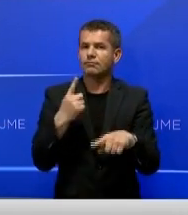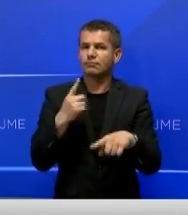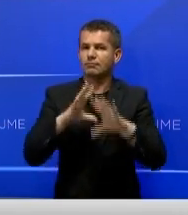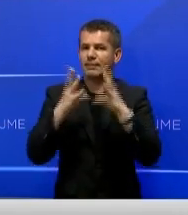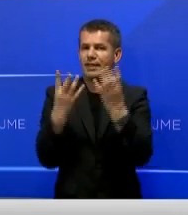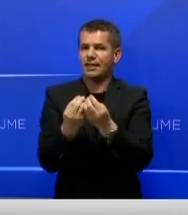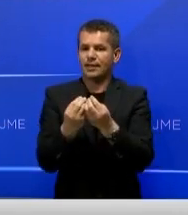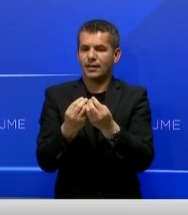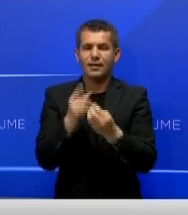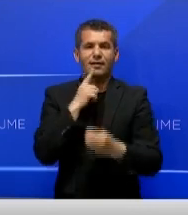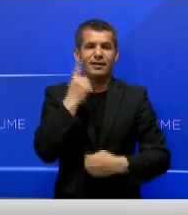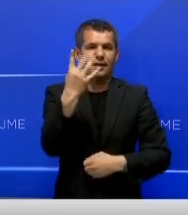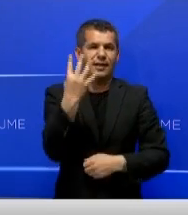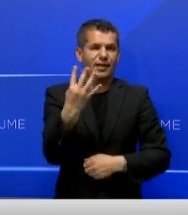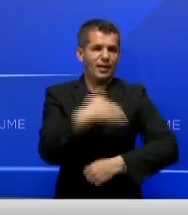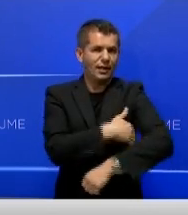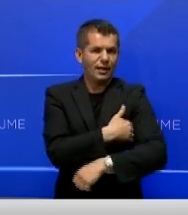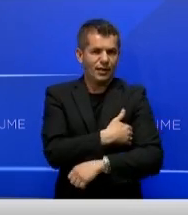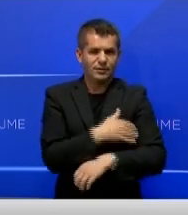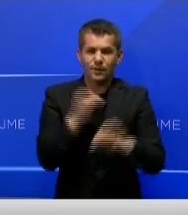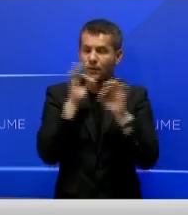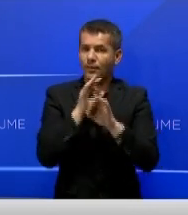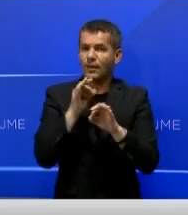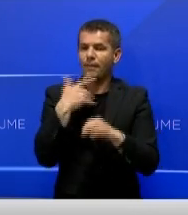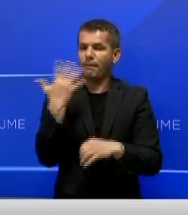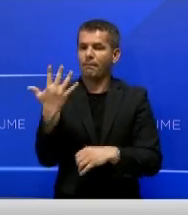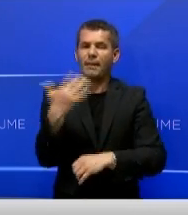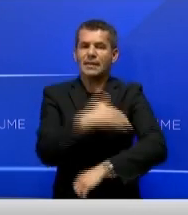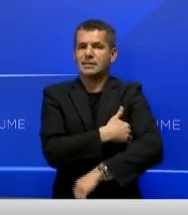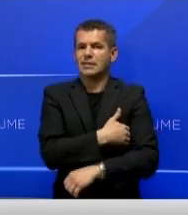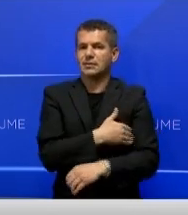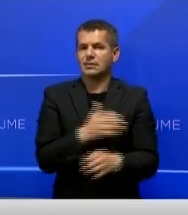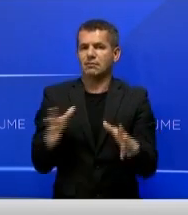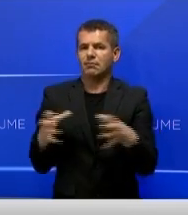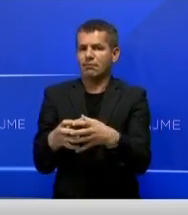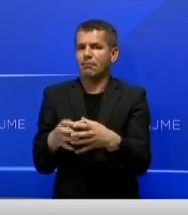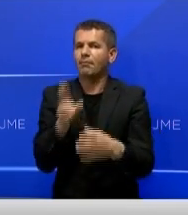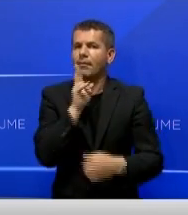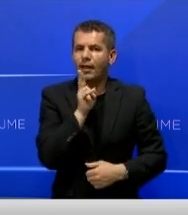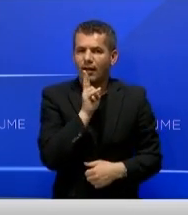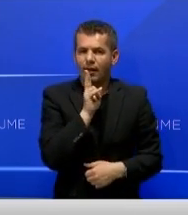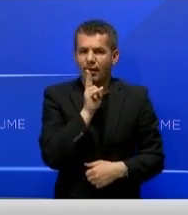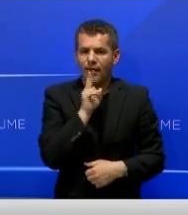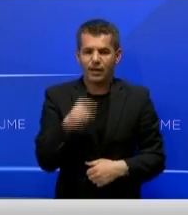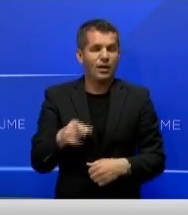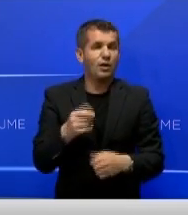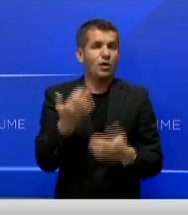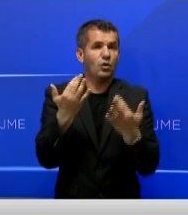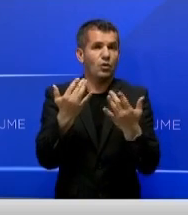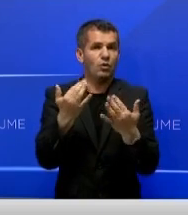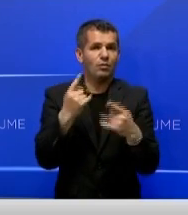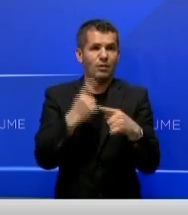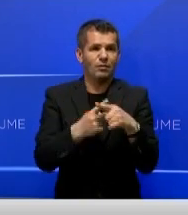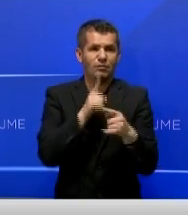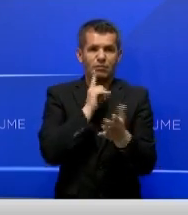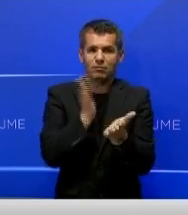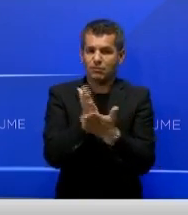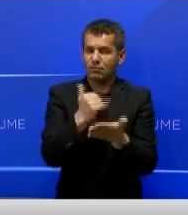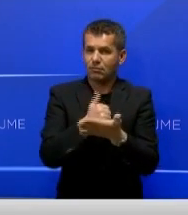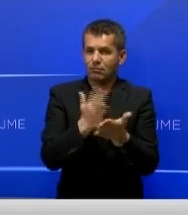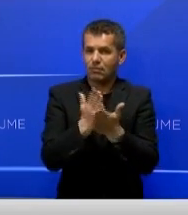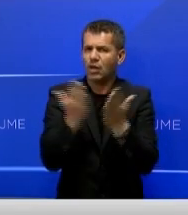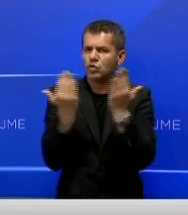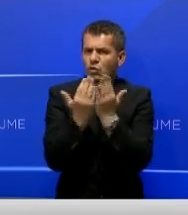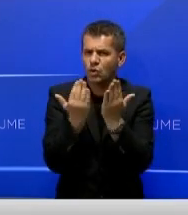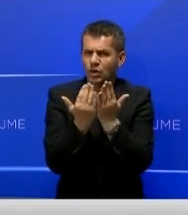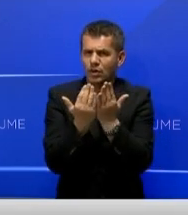314 klas kanë bër faksë të asë në të nësë. Qësë i referohëmi statistikave, në vazhdimësi kemi paralelit të ndora, në po klasë për shkola.